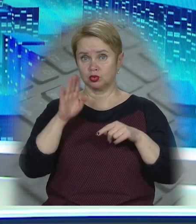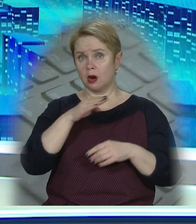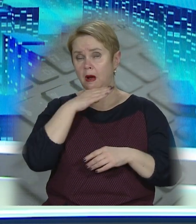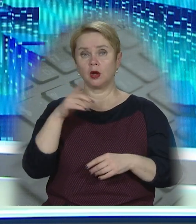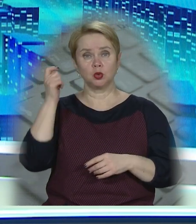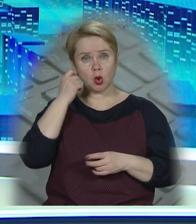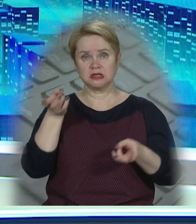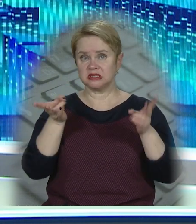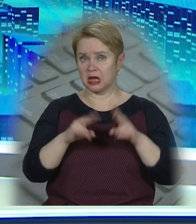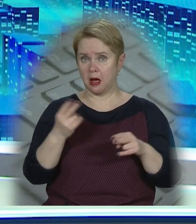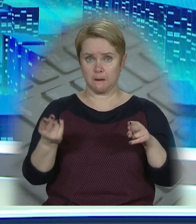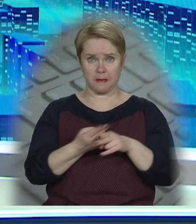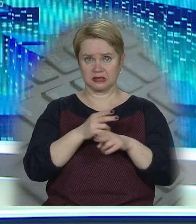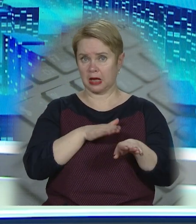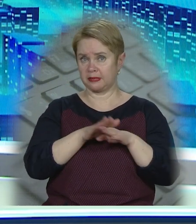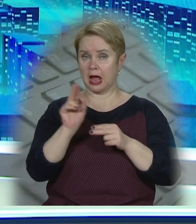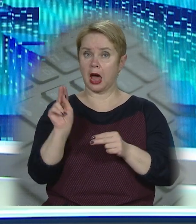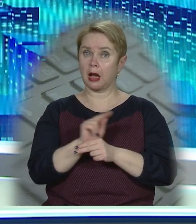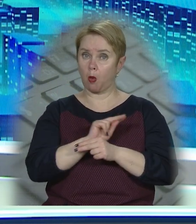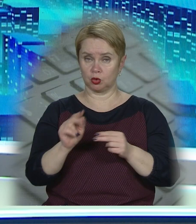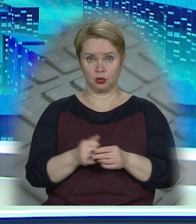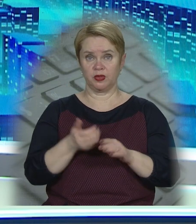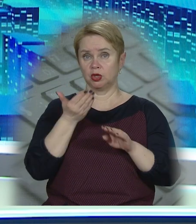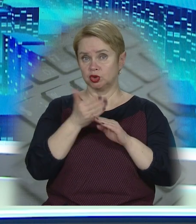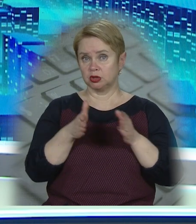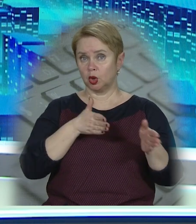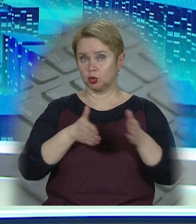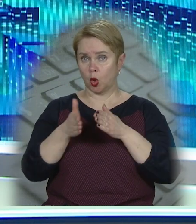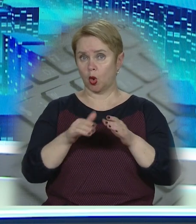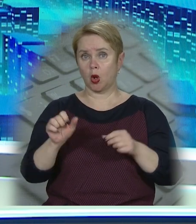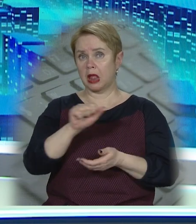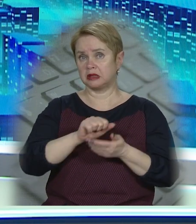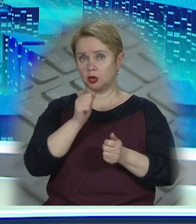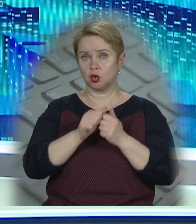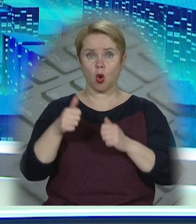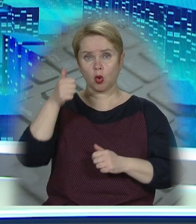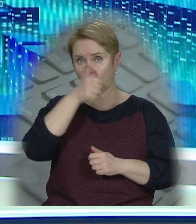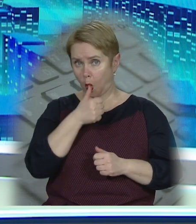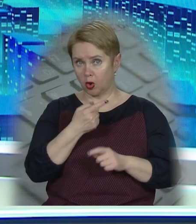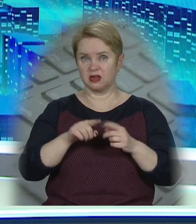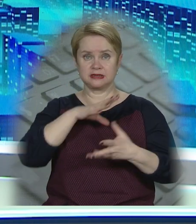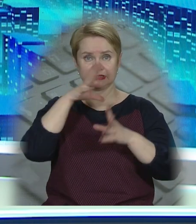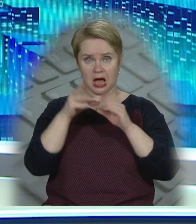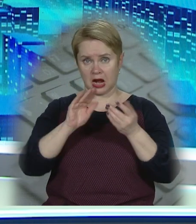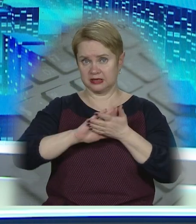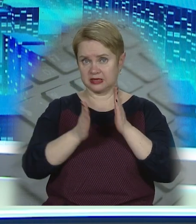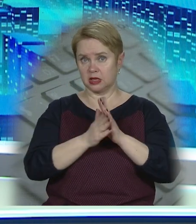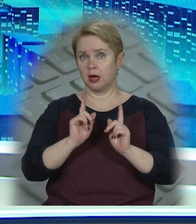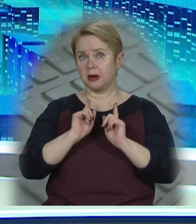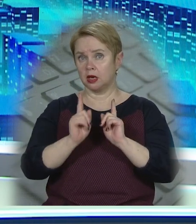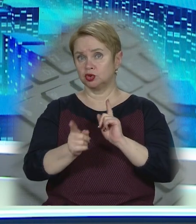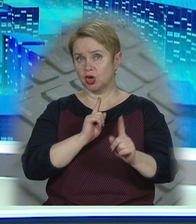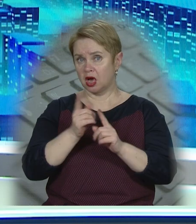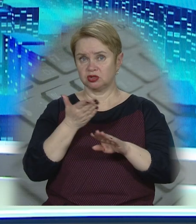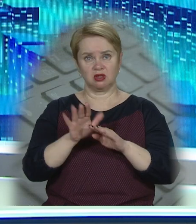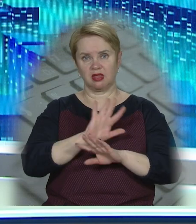Вже багато років залишається без капітального ремонту. Частково дорогу латають кожного року. Проте загальний стан проїжджої